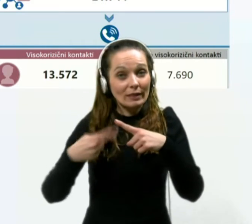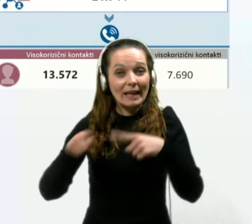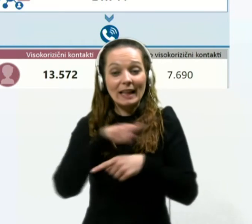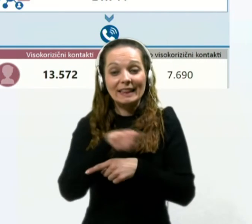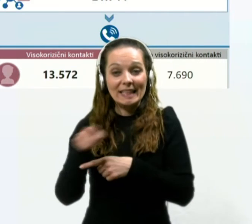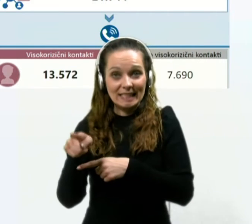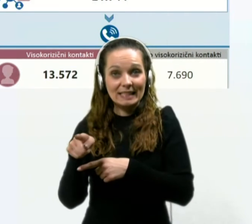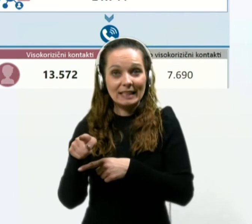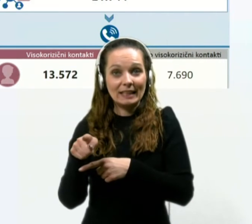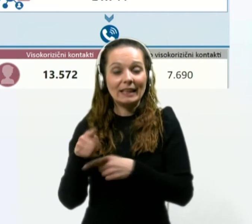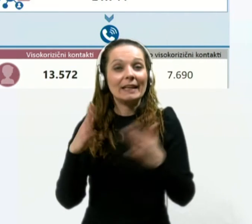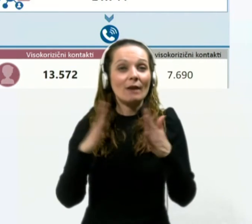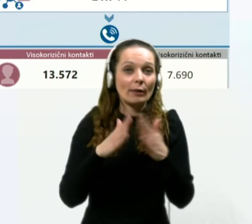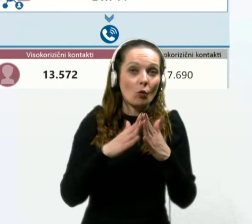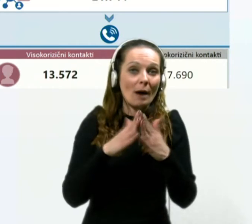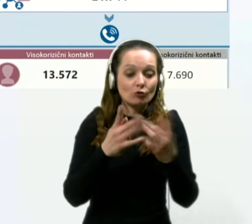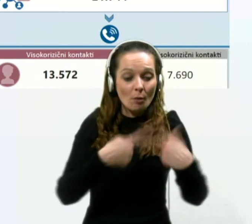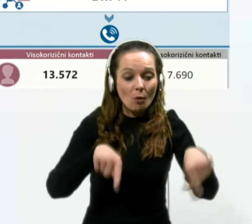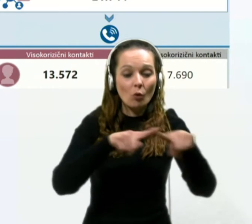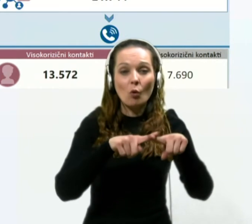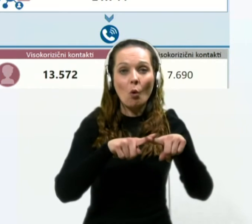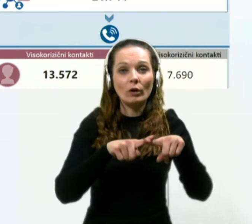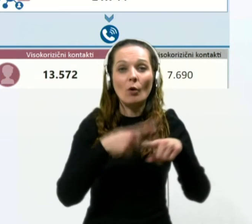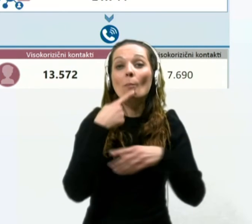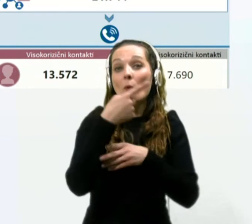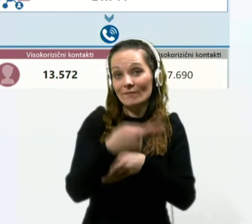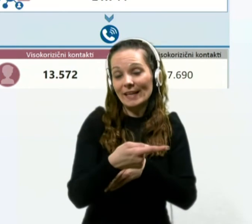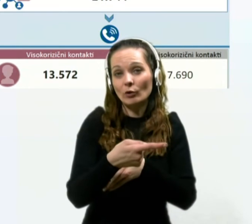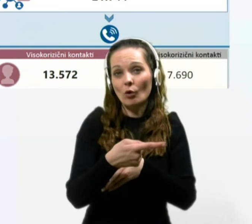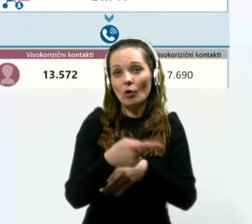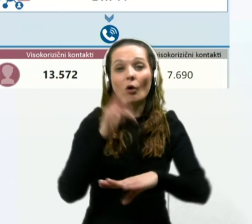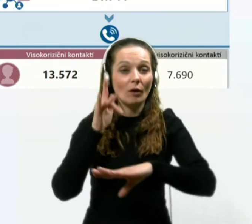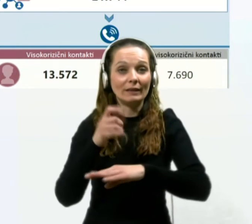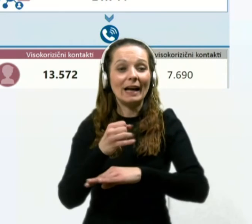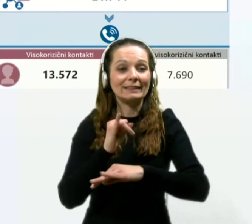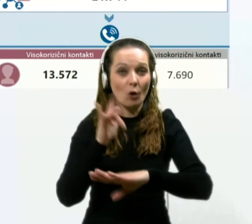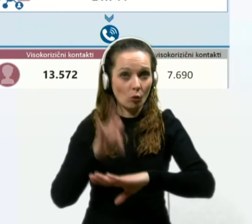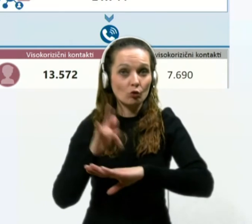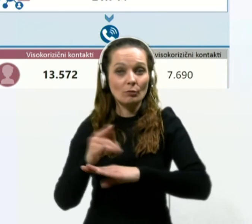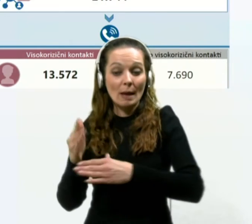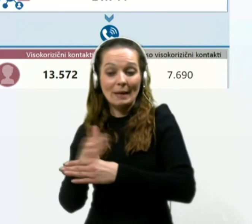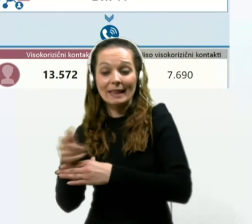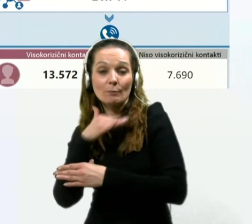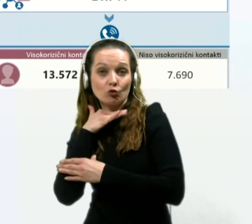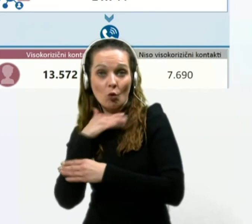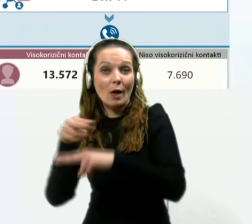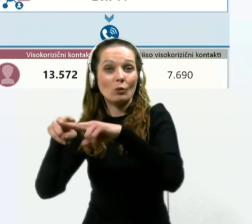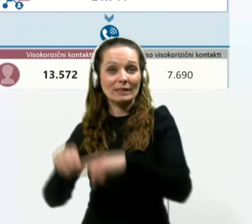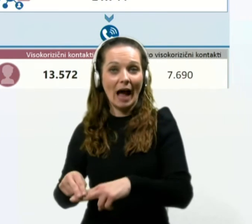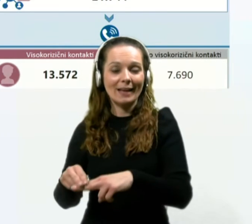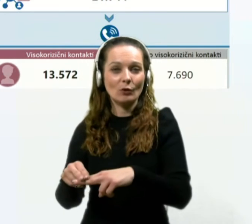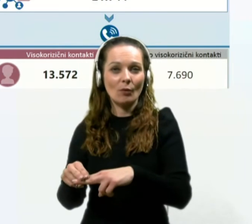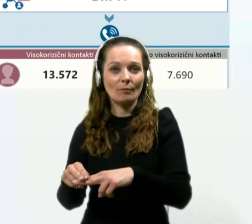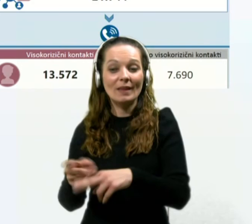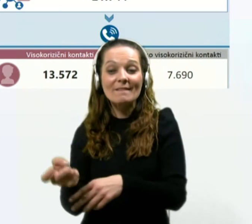tistih, ki v domačem okolju navajajo okužbo, medtem ko šole še vedno ostajajo